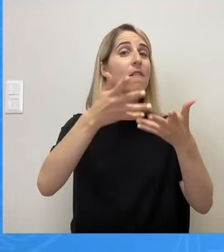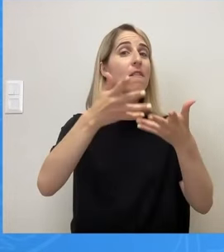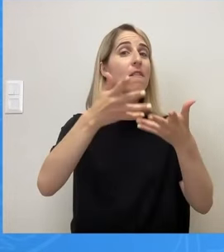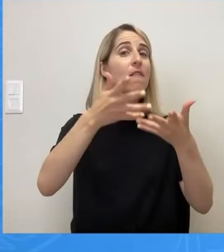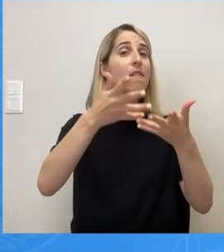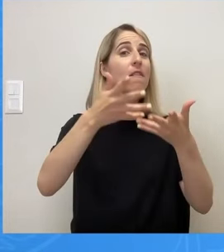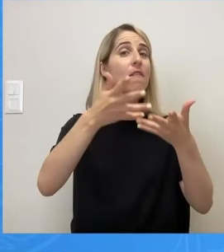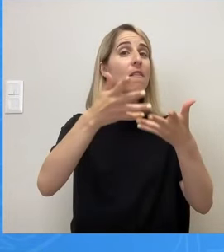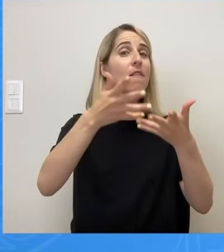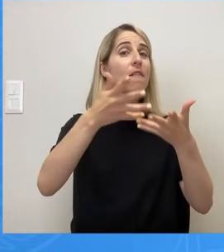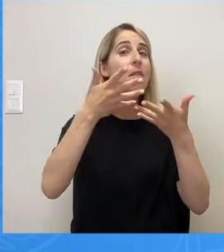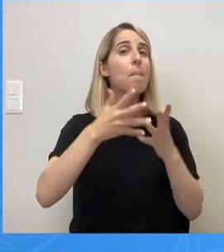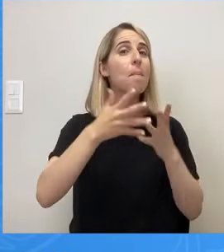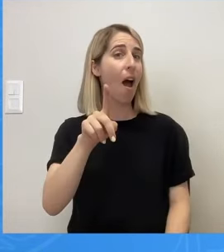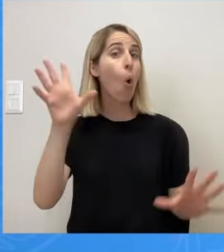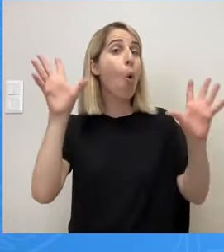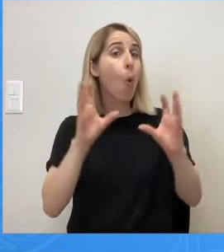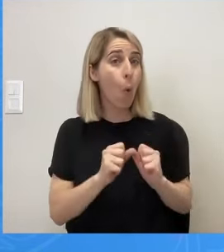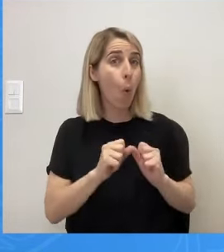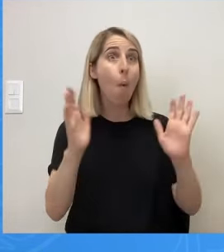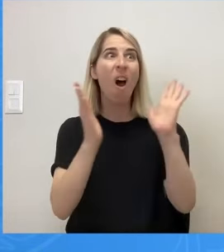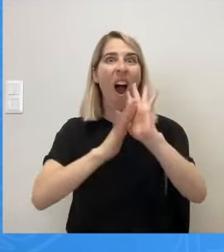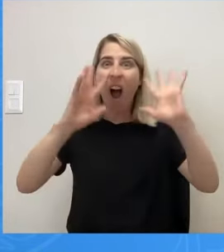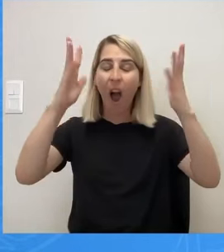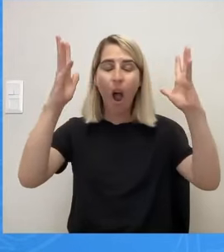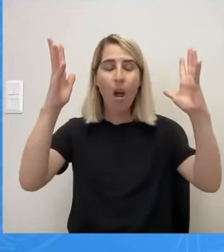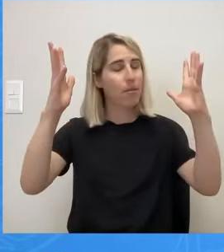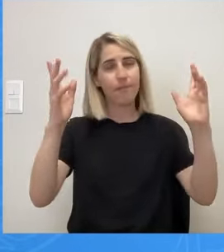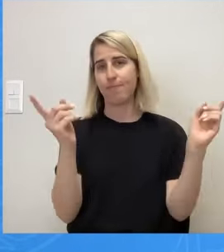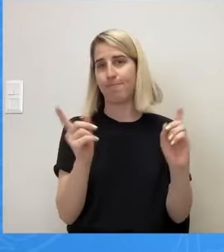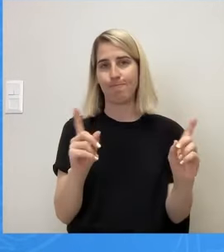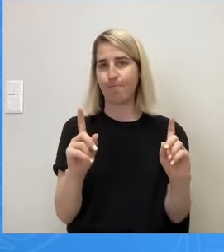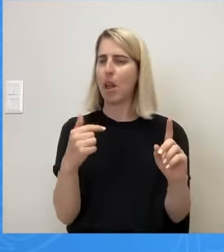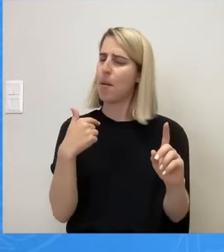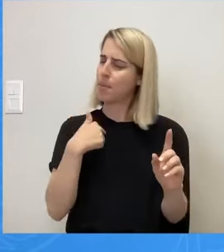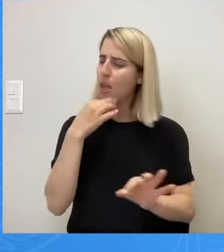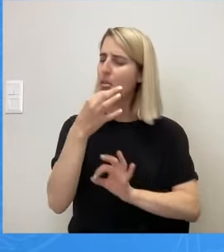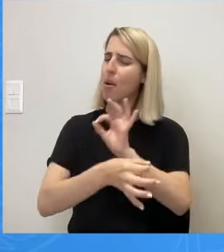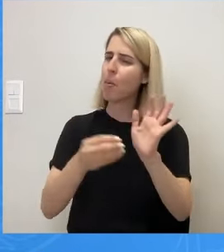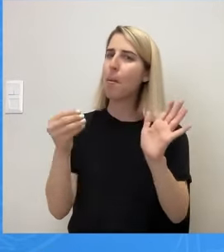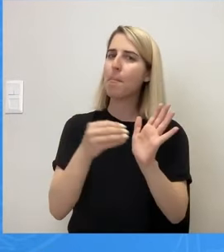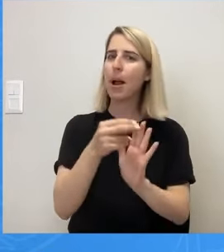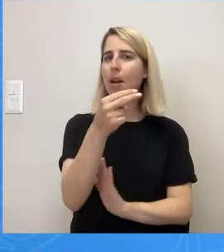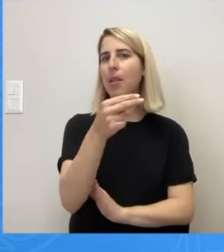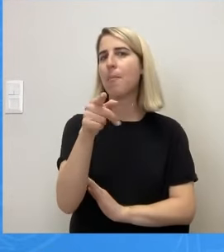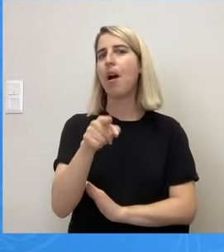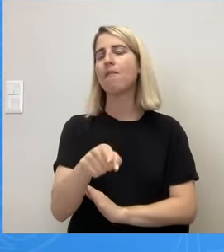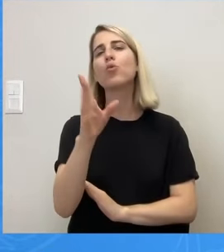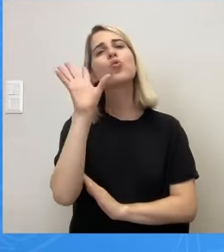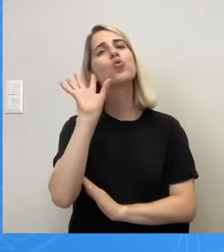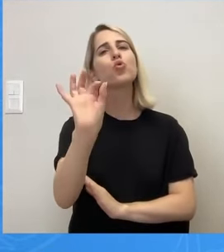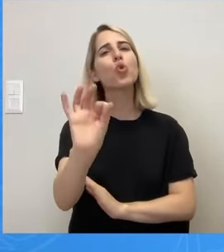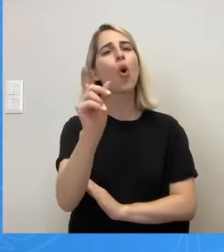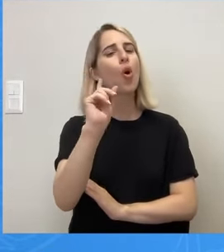Ούτε το 37% που πήρε. Και εν πάση περιπτώσει θα επανέλθουμε στο θέμα αυτό για να κρυφθούν και αυτοί που κρίνουν.